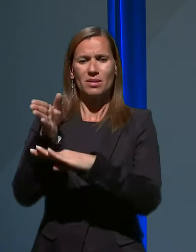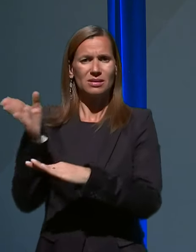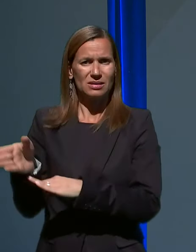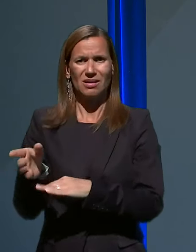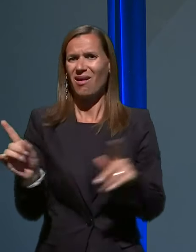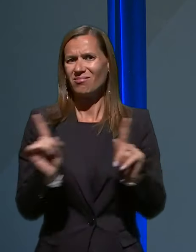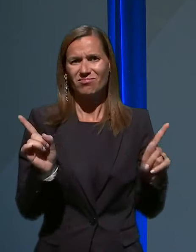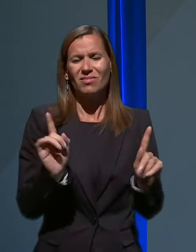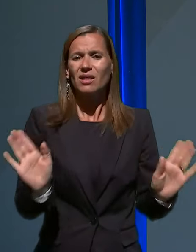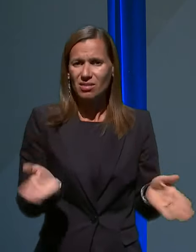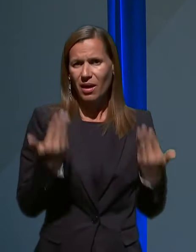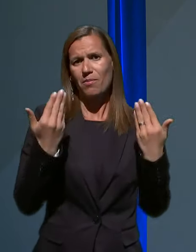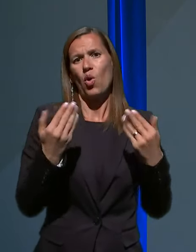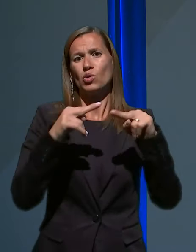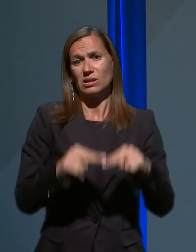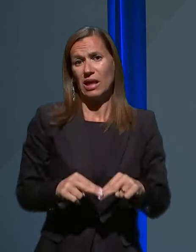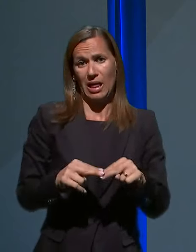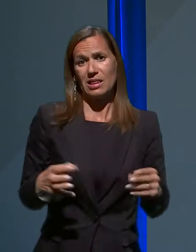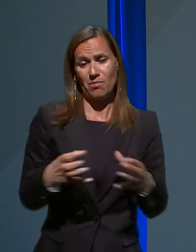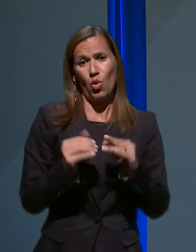dajmo, ostanimo doma.